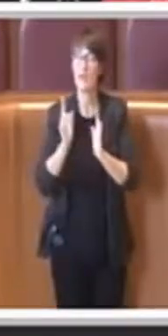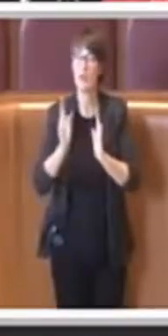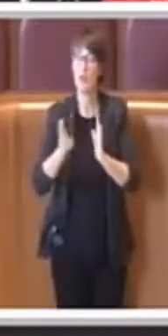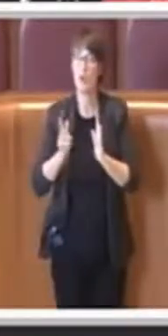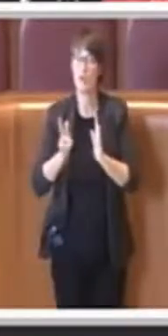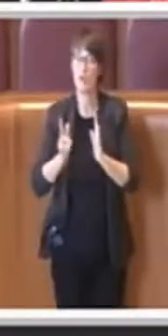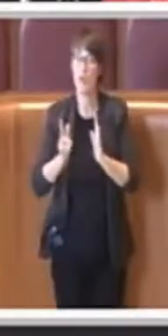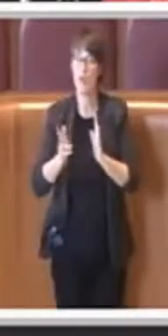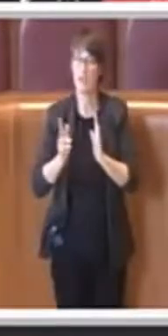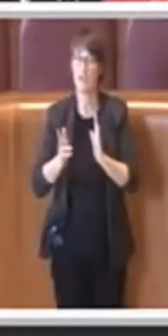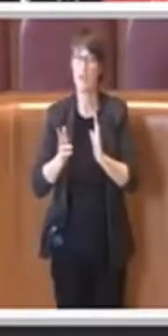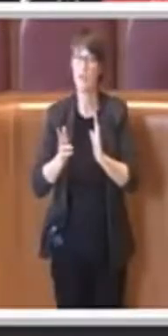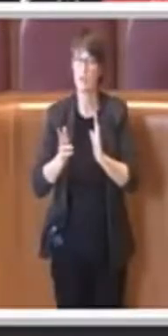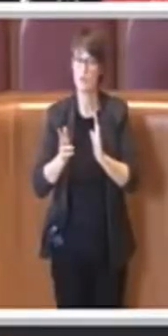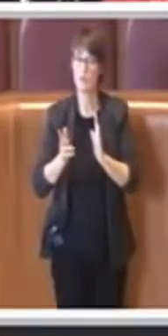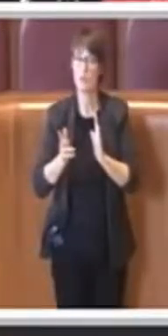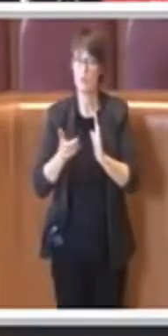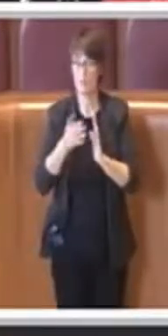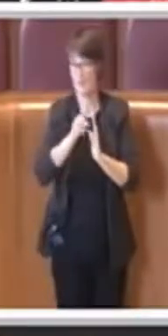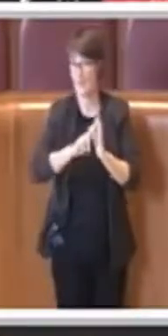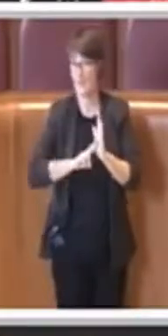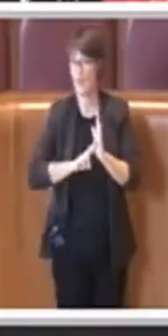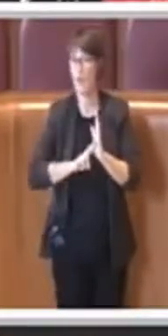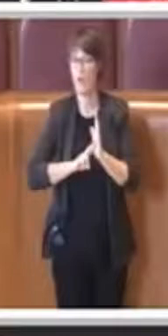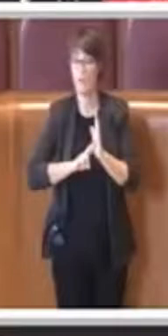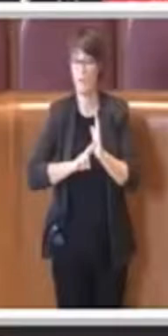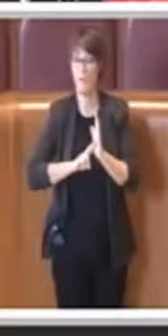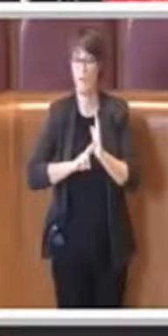questo regolamento.